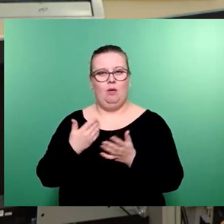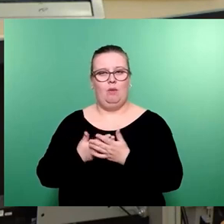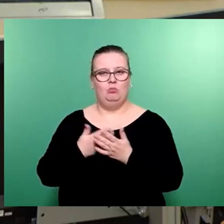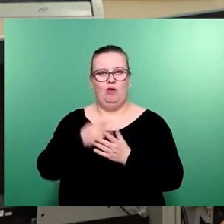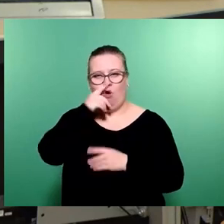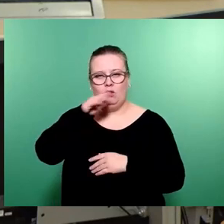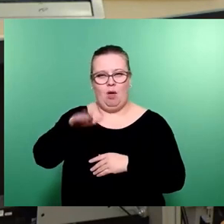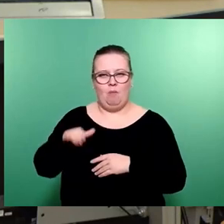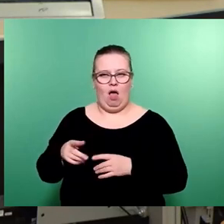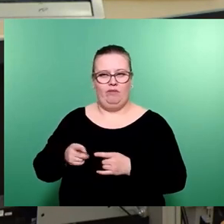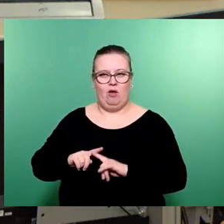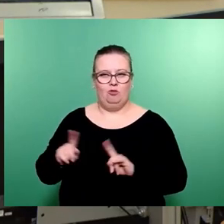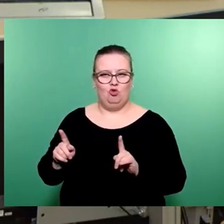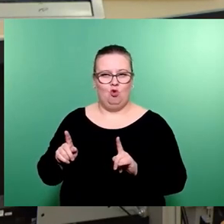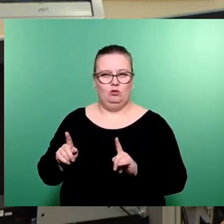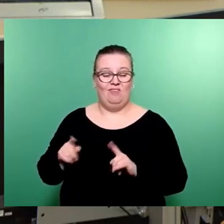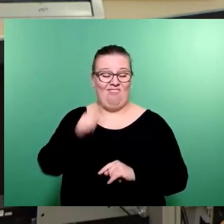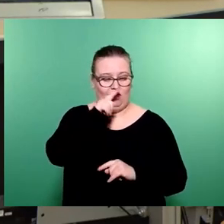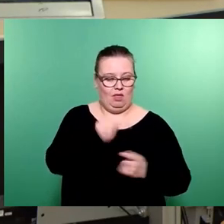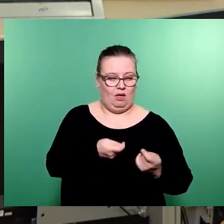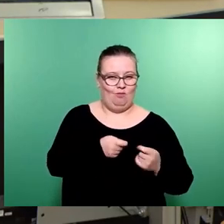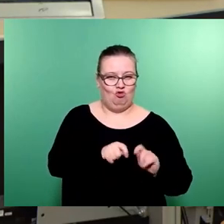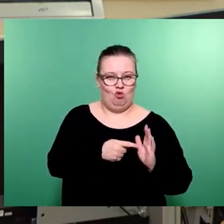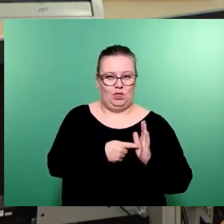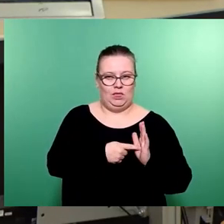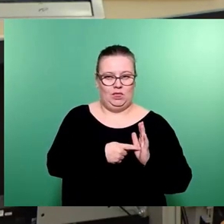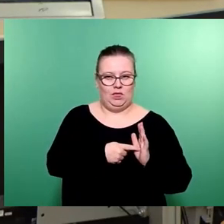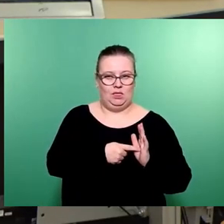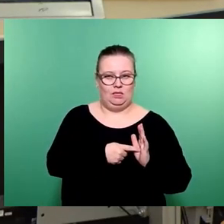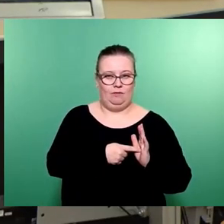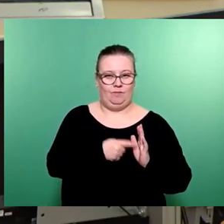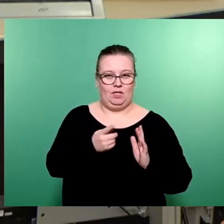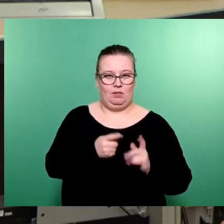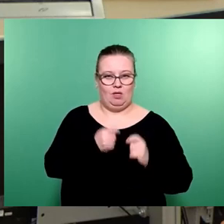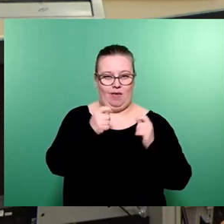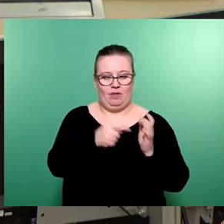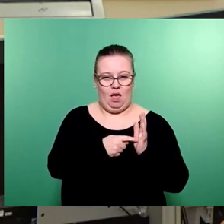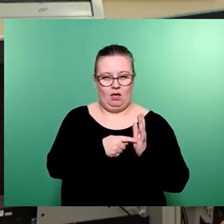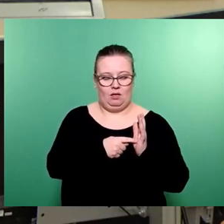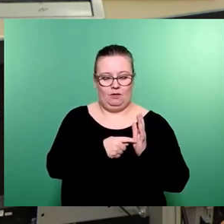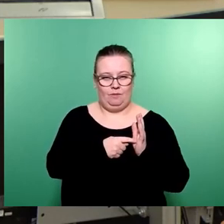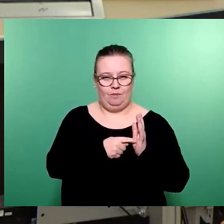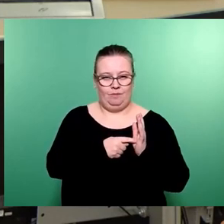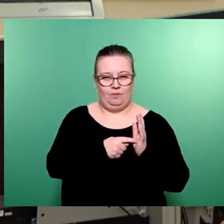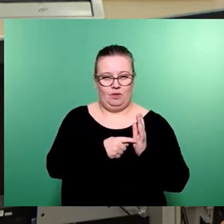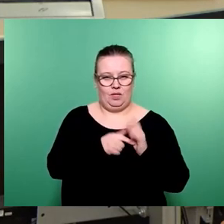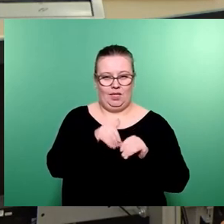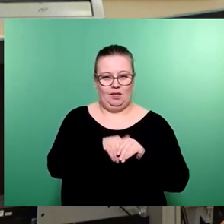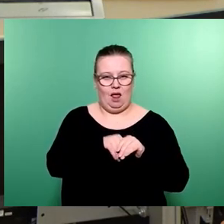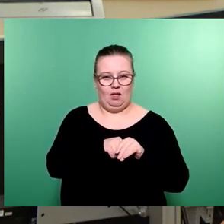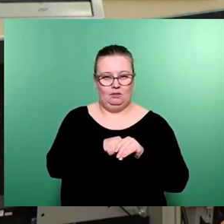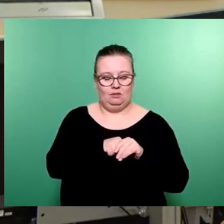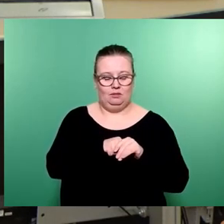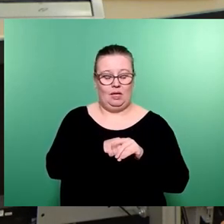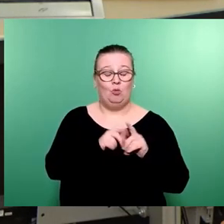wenn explizit in dem Beschluss, den Sie als Antrag heute vorgelegt haben, drinsteht, dass